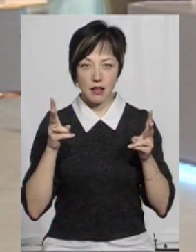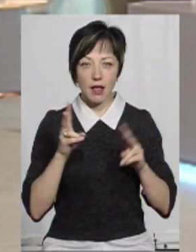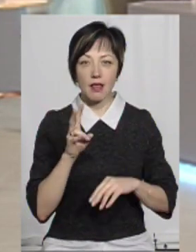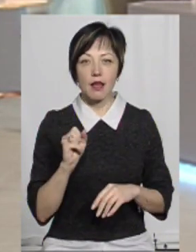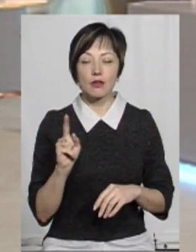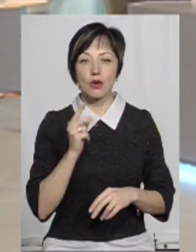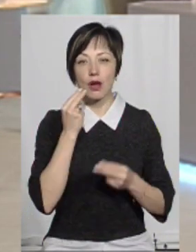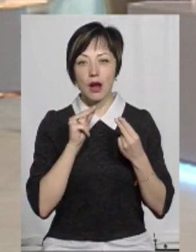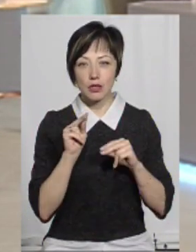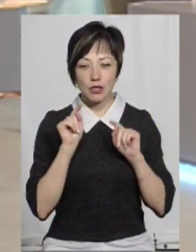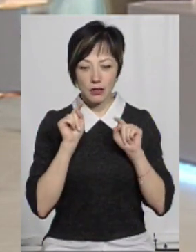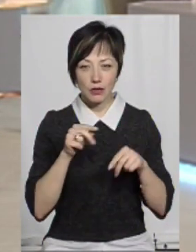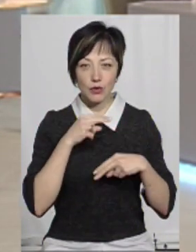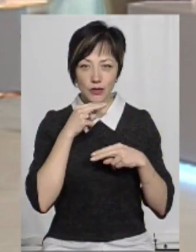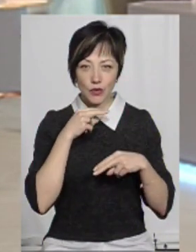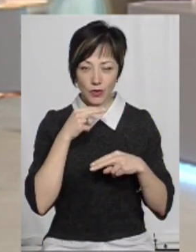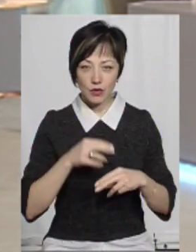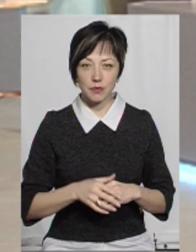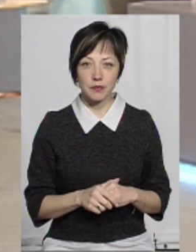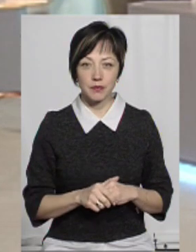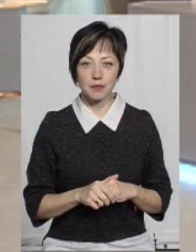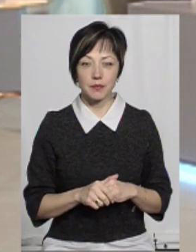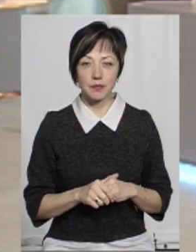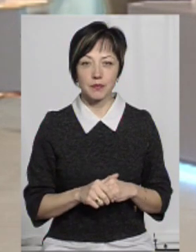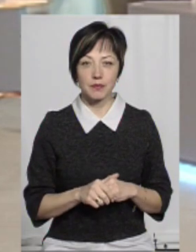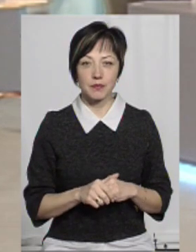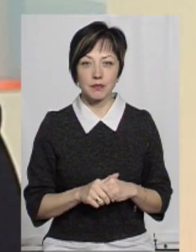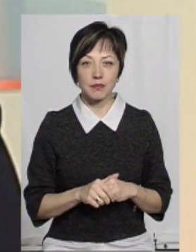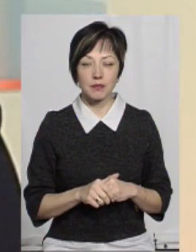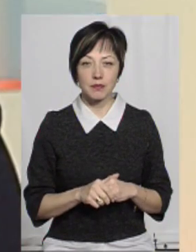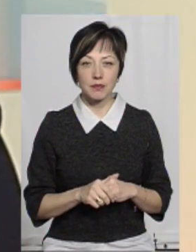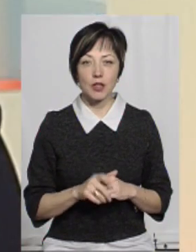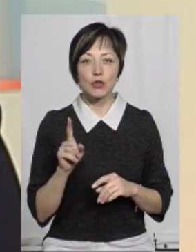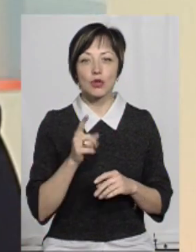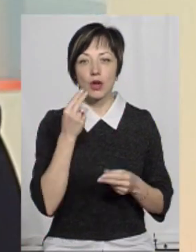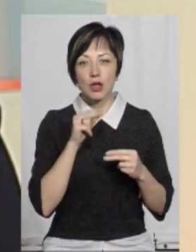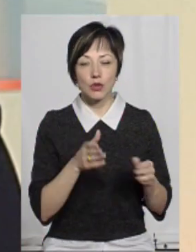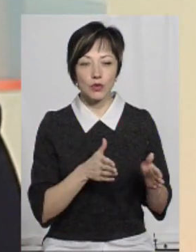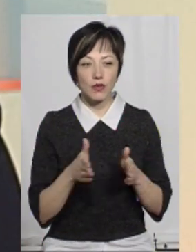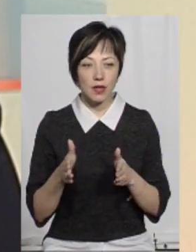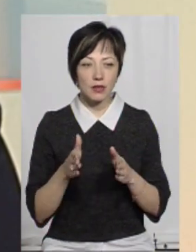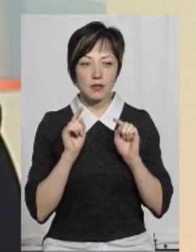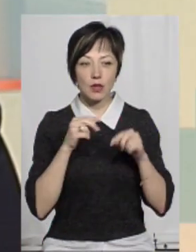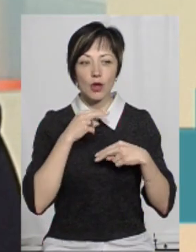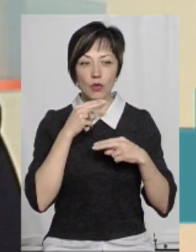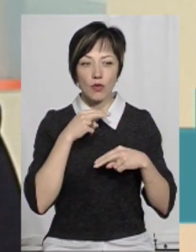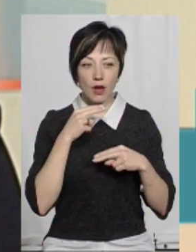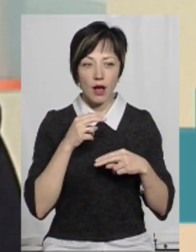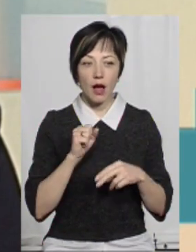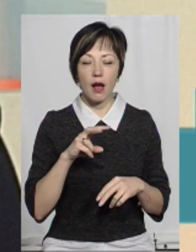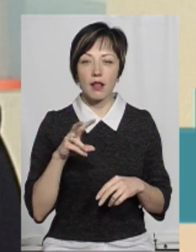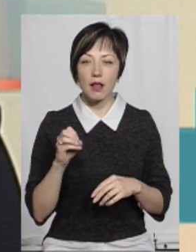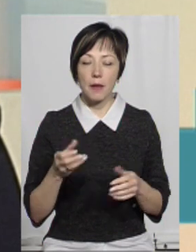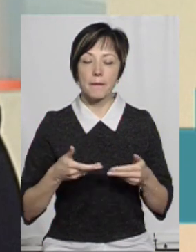на що краще готувати, на що краще звертати увагу.